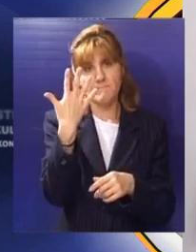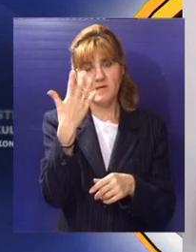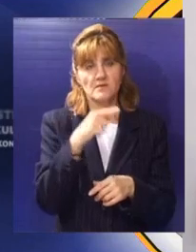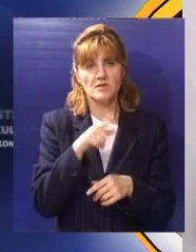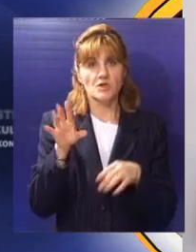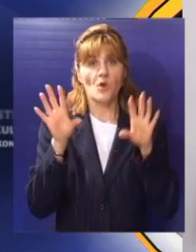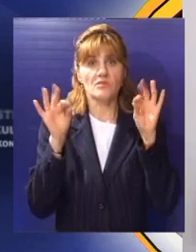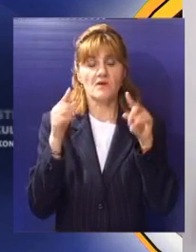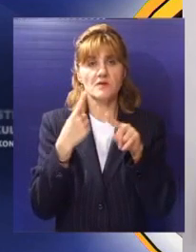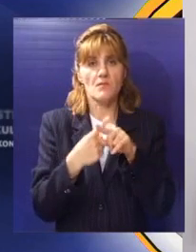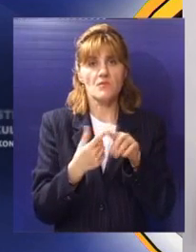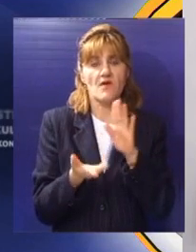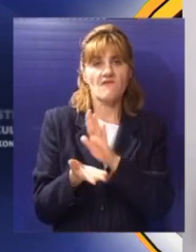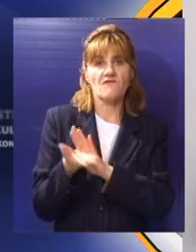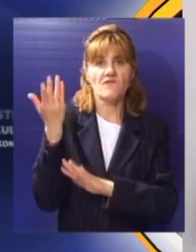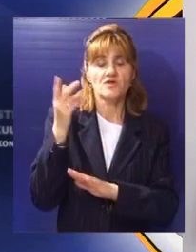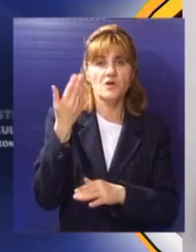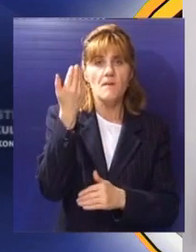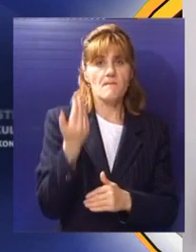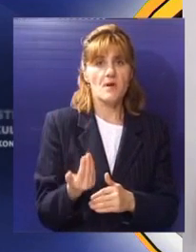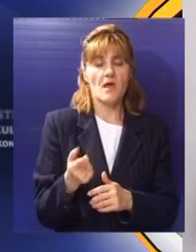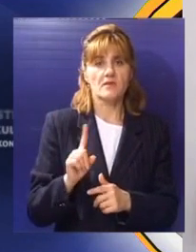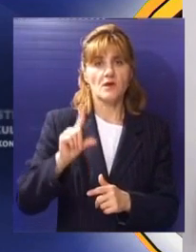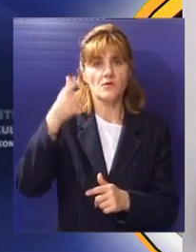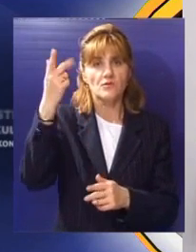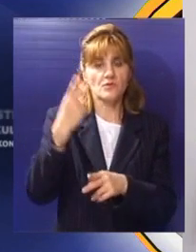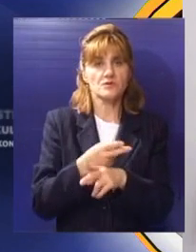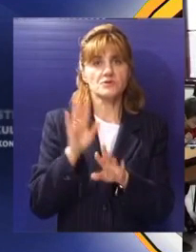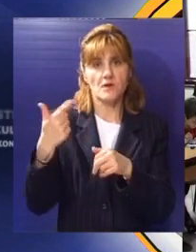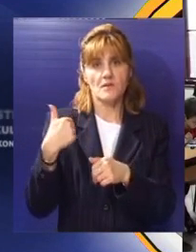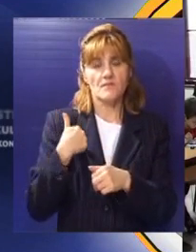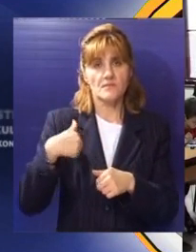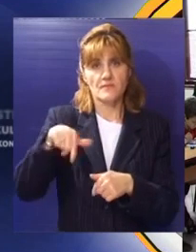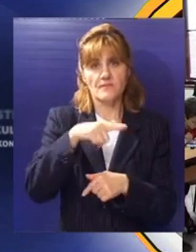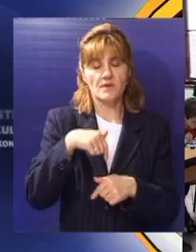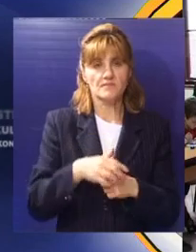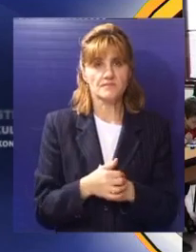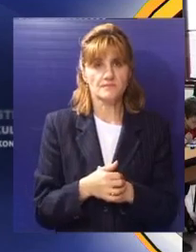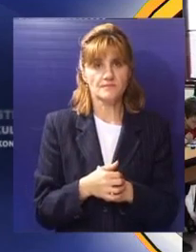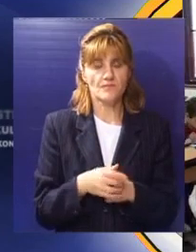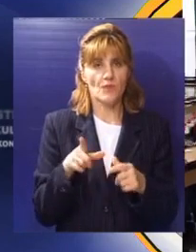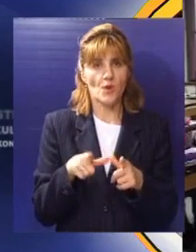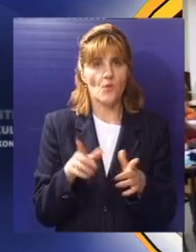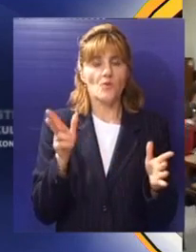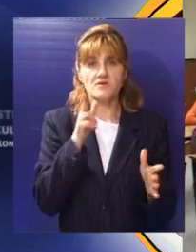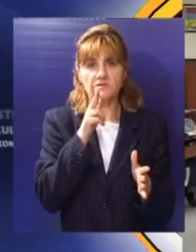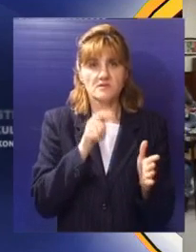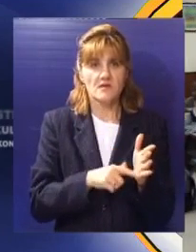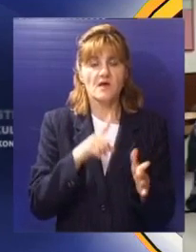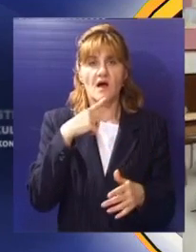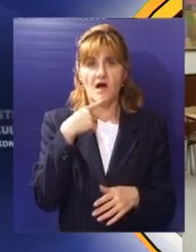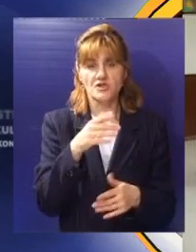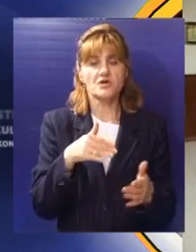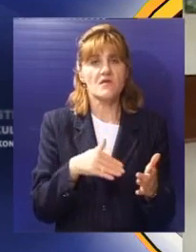peta do deset puta imaju veću zaradu naše kolege u evropskim zemljama. U sindikatu kažu da treba sve